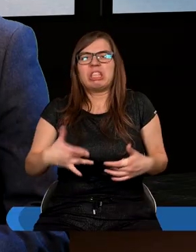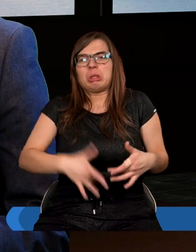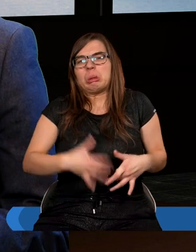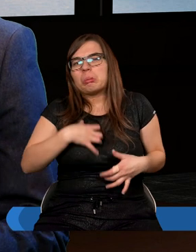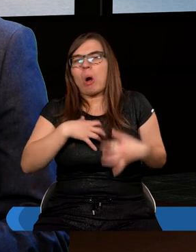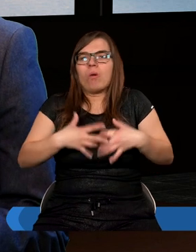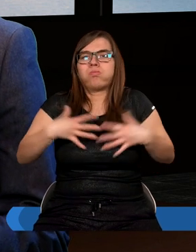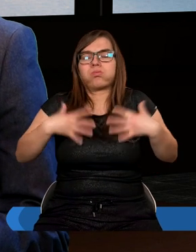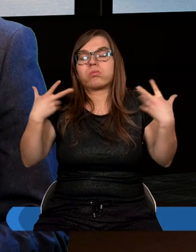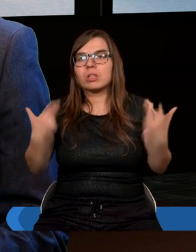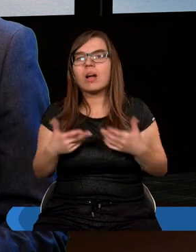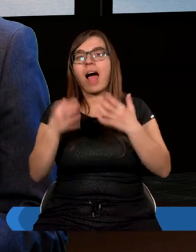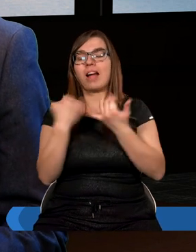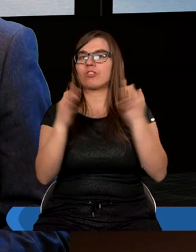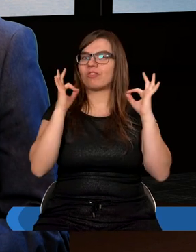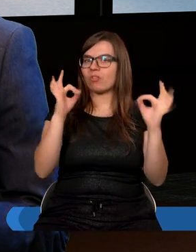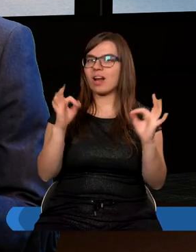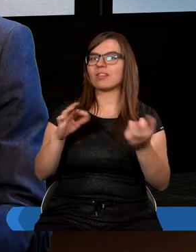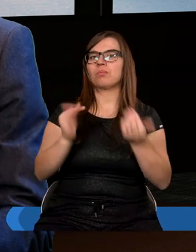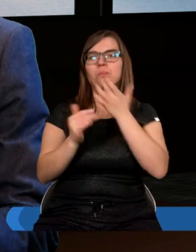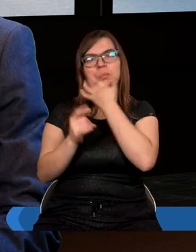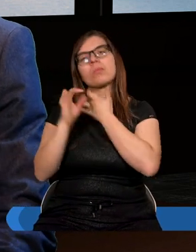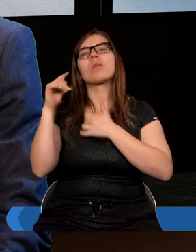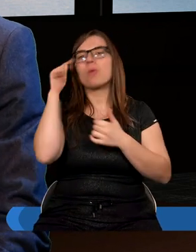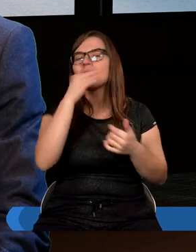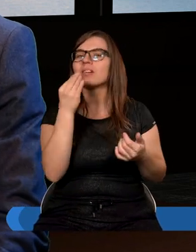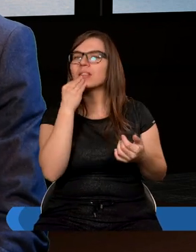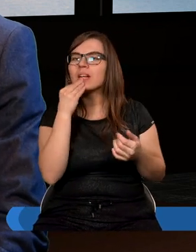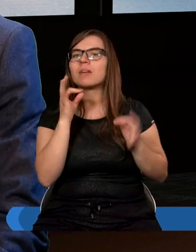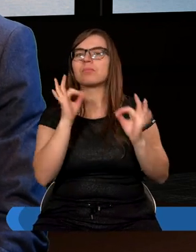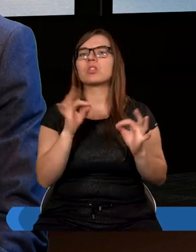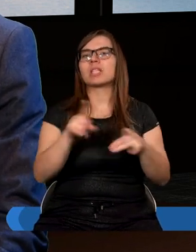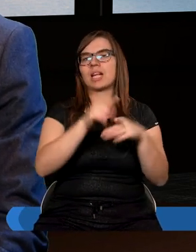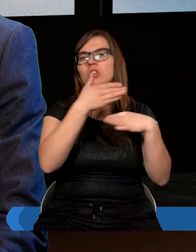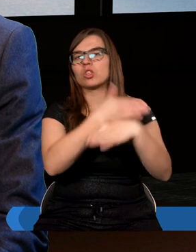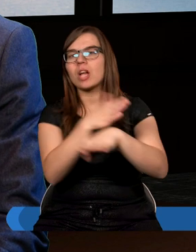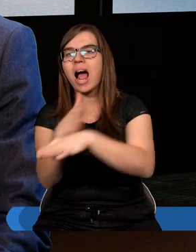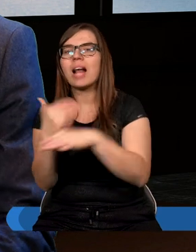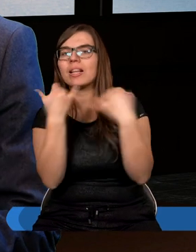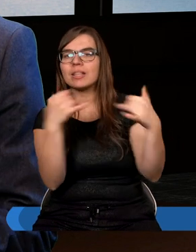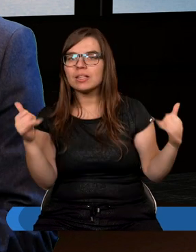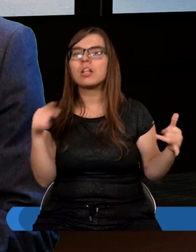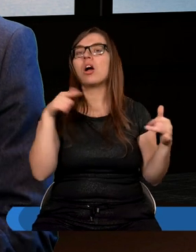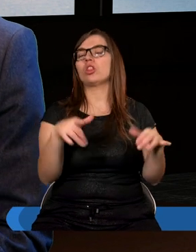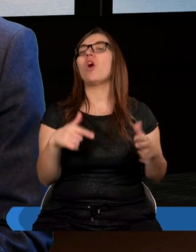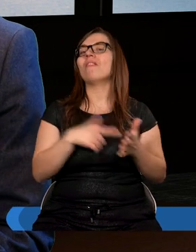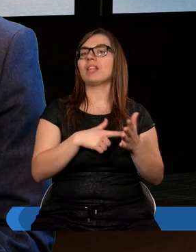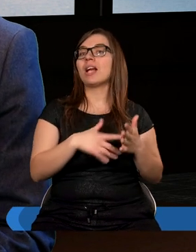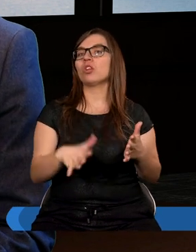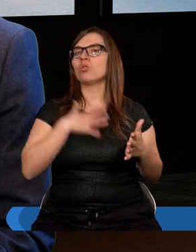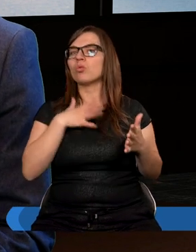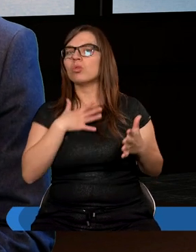jeśli potrafimy we właściwy sposób się odżywiać i dzielimy się także z drugim człowiekiem, to wtedy jesteśmy